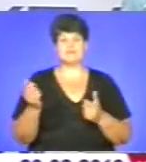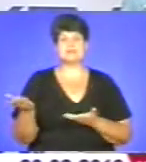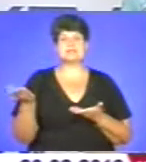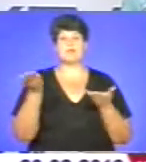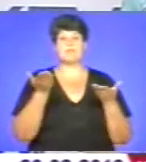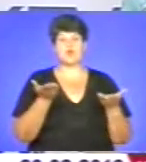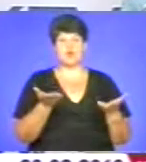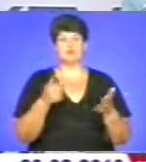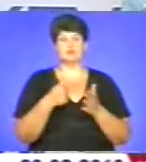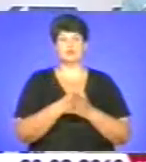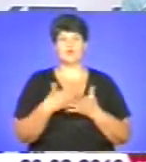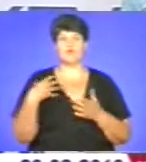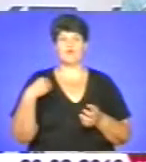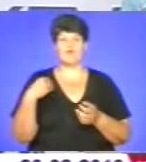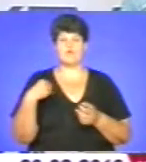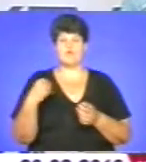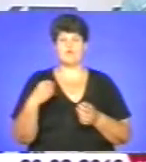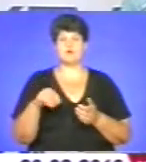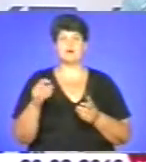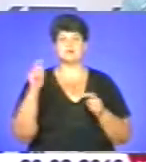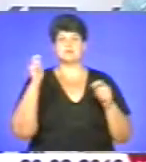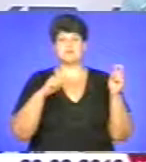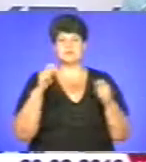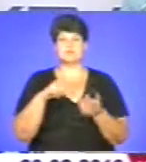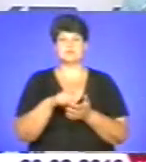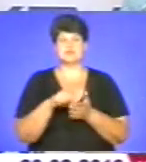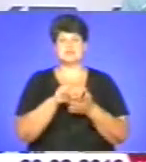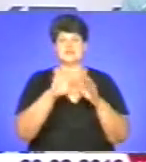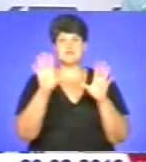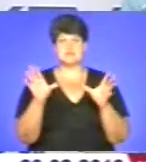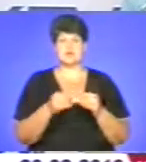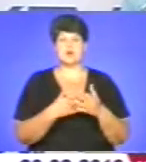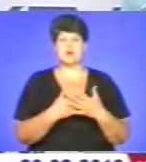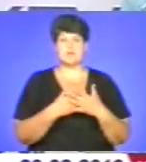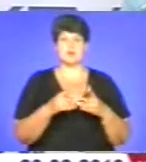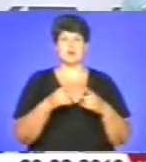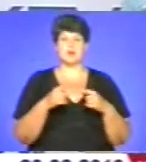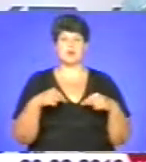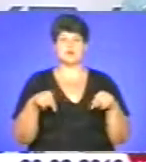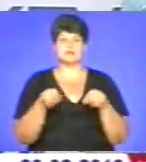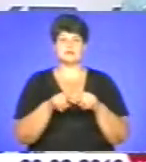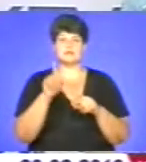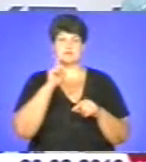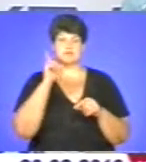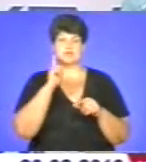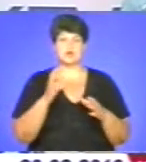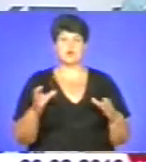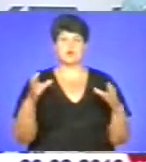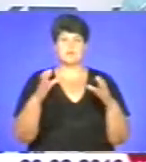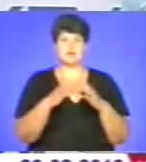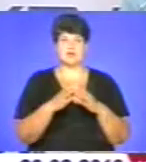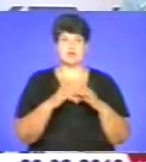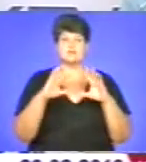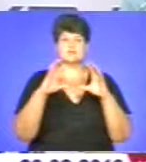до Львова. З'їжджаються навчать представники всіх громадських українських організацій, які об'єднані світовому конгресі українців.